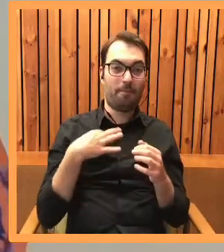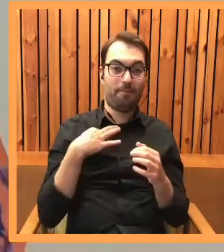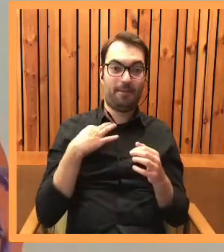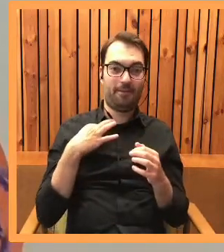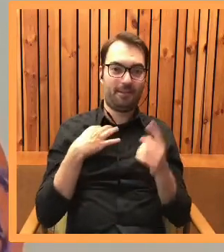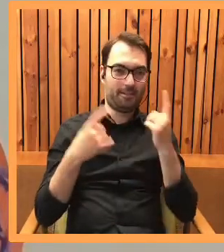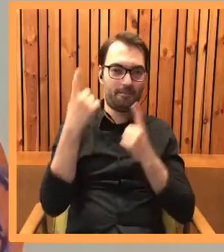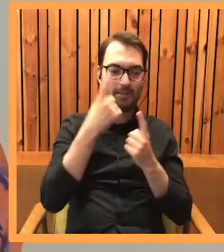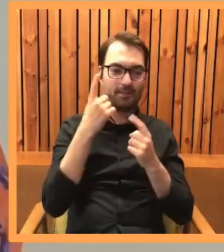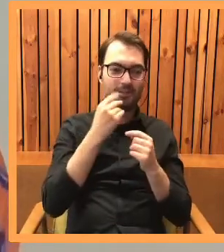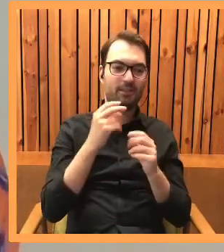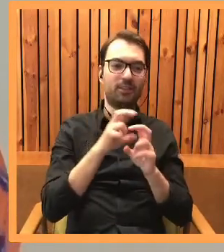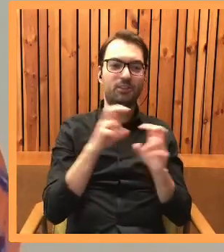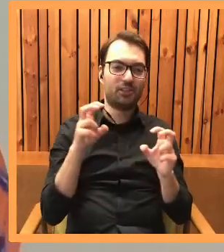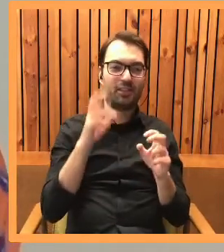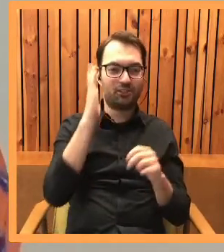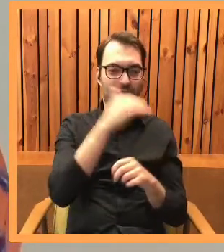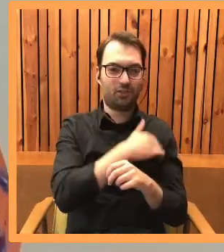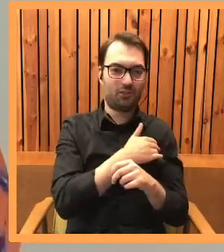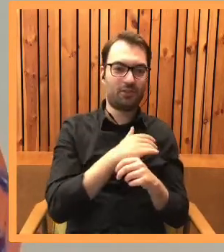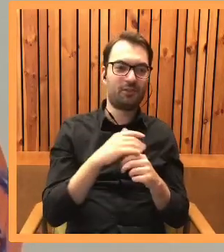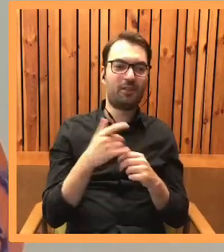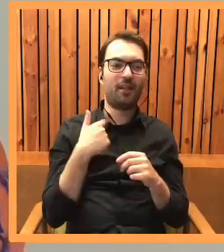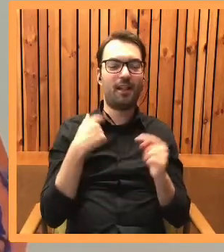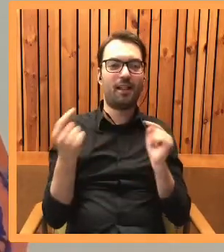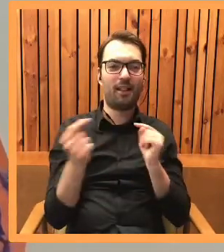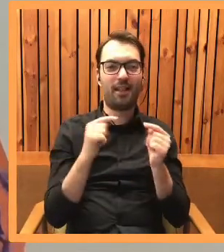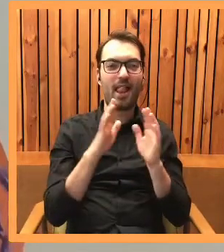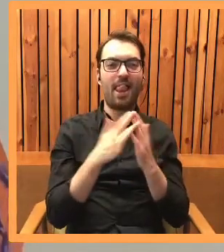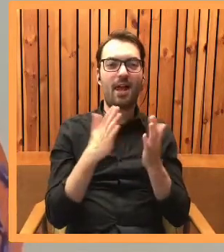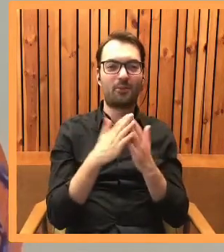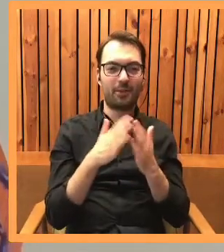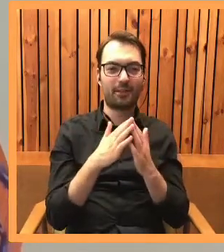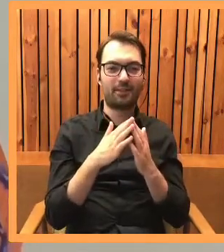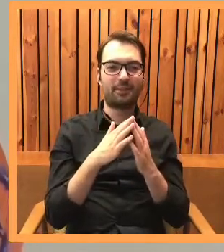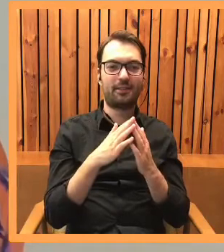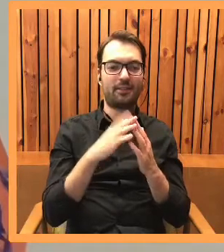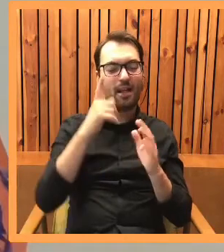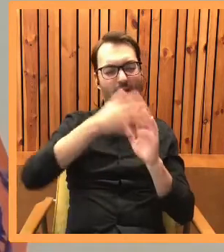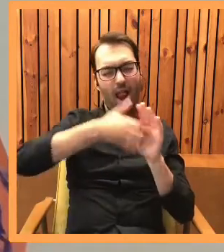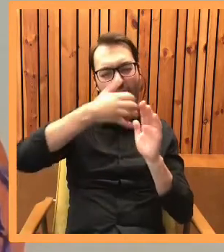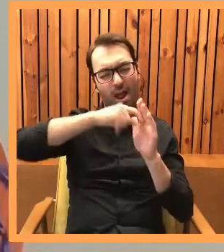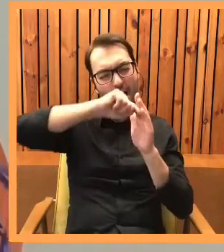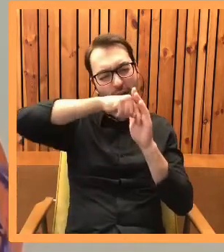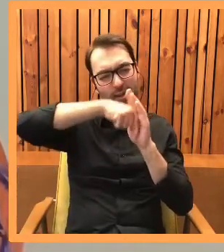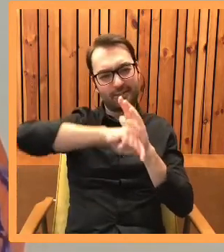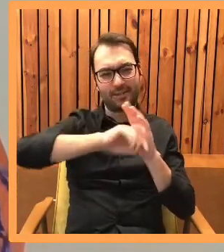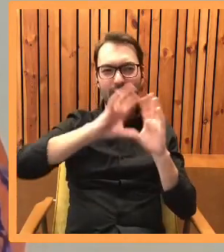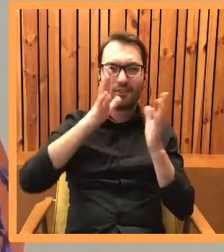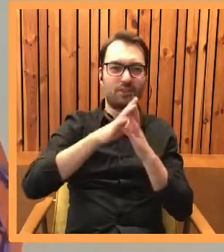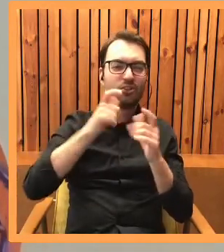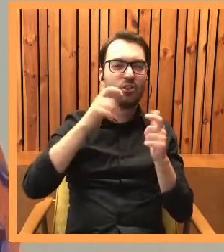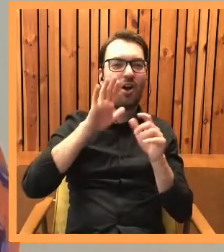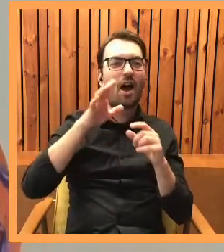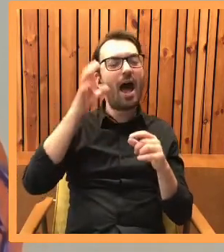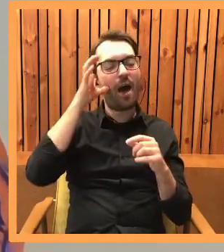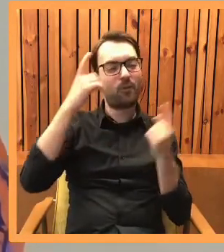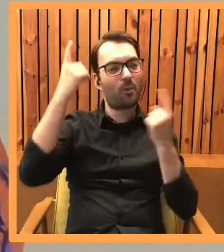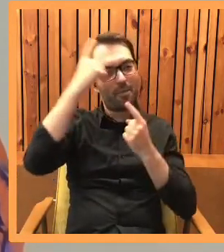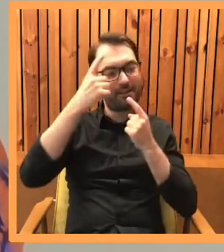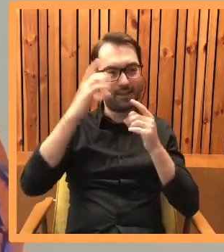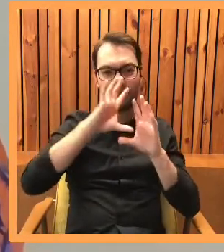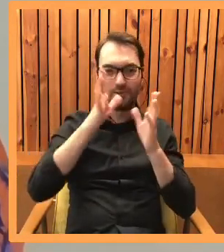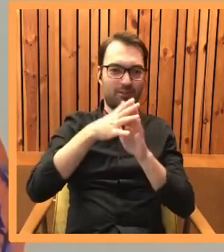odczucia, jeszcze z czasów szkolnych, kiedy omawialiśmy jakąś lekturę, wyciągając z niej po prostu wszystkie możliwe, co też autor miał na myśli.